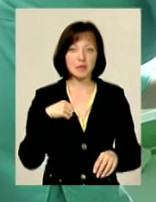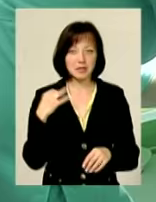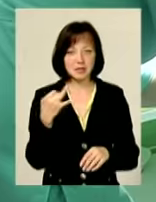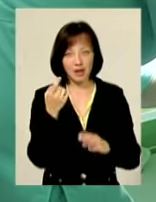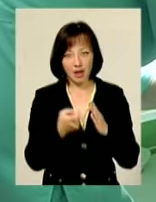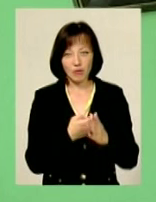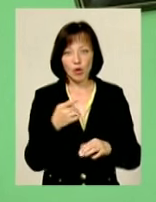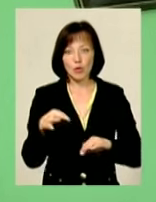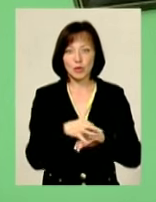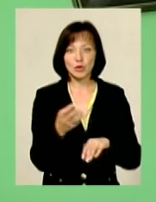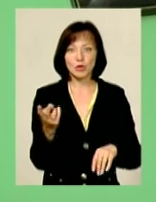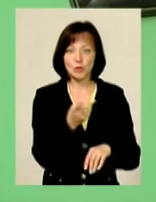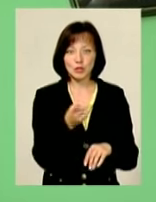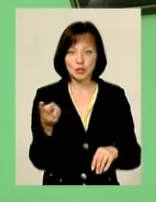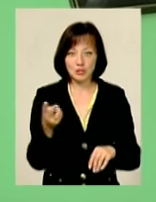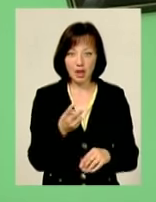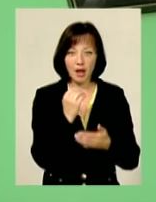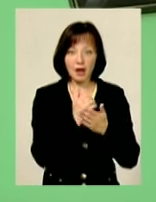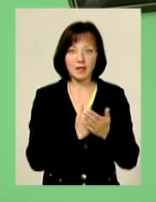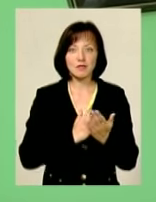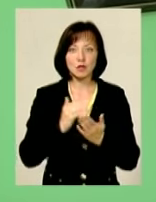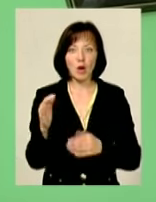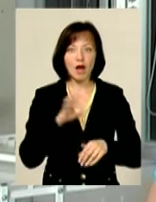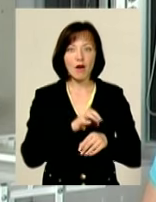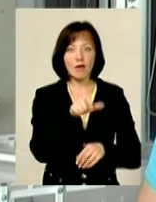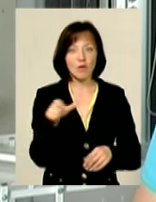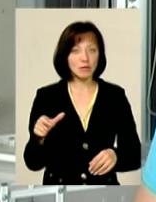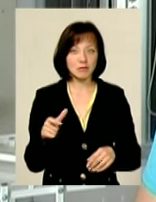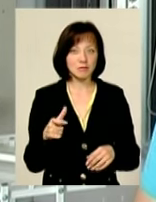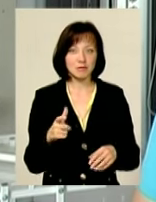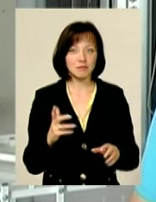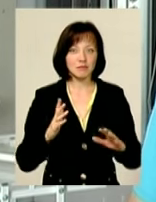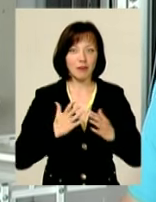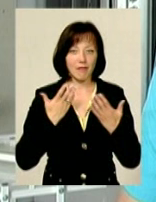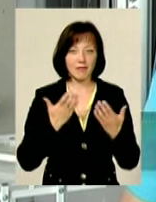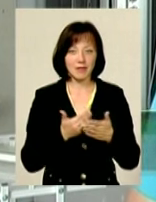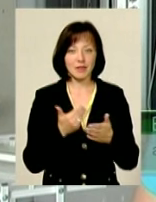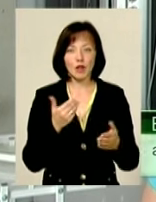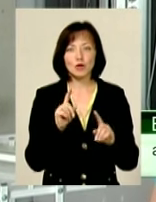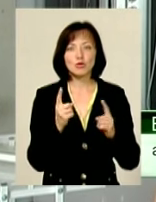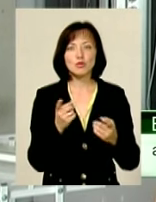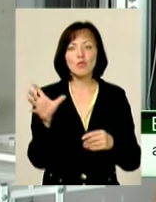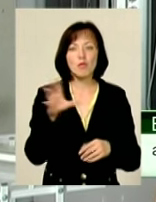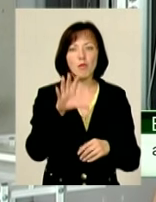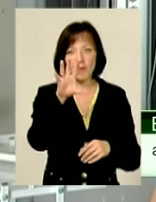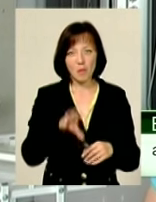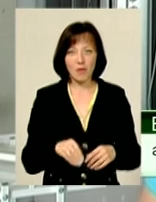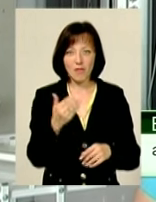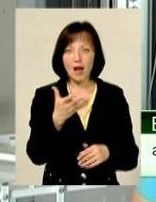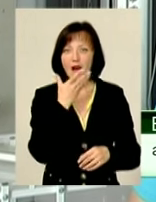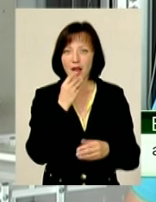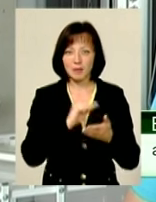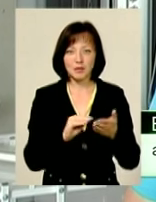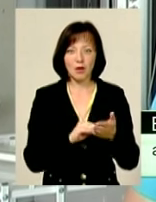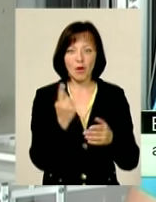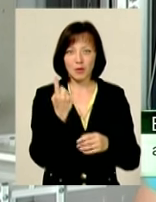У подружжя рейтинги високі, пацієнти від них у захваті. На який у вас такий підхід, що про вас все гарне пишуть? Ні, там є